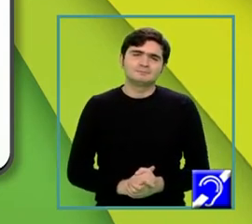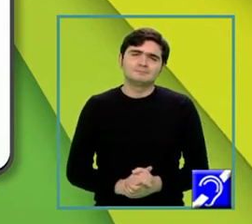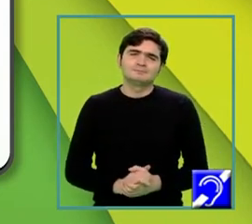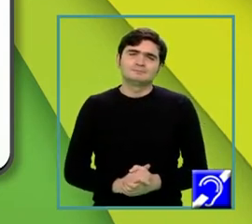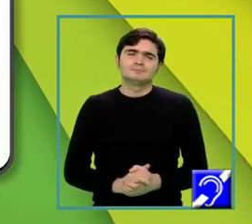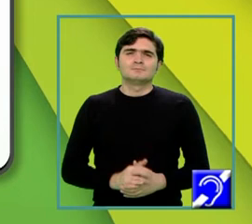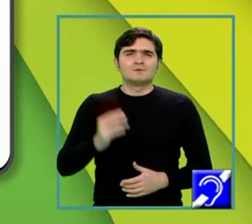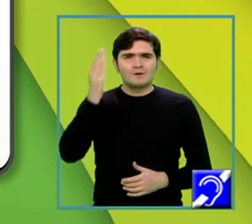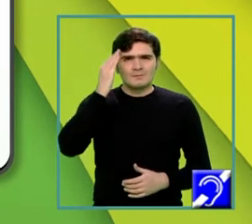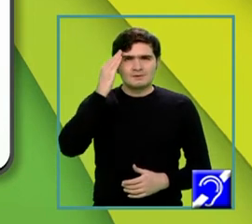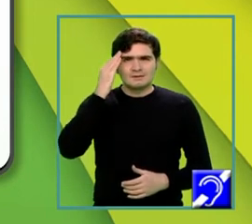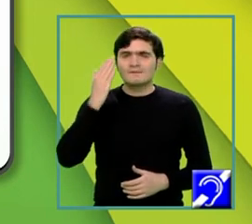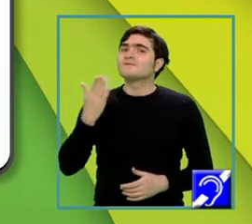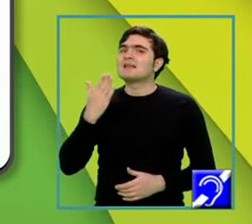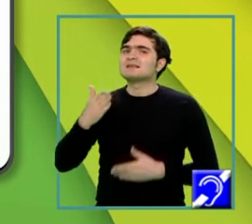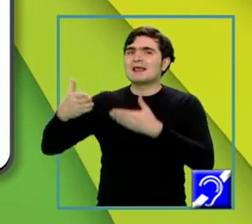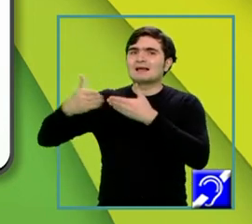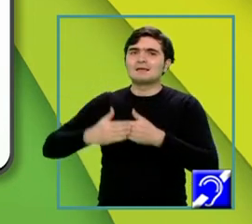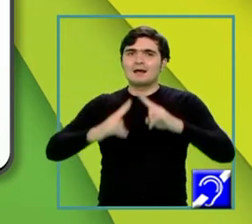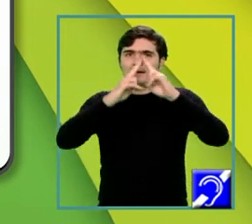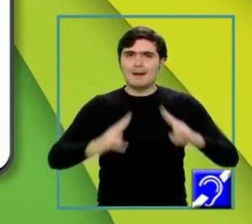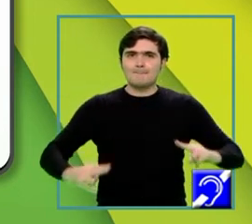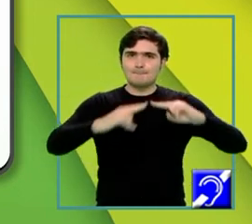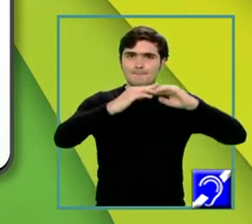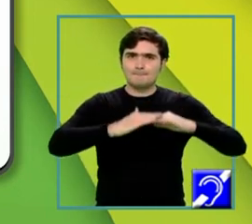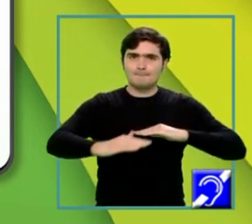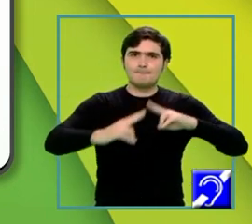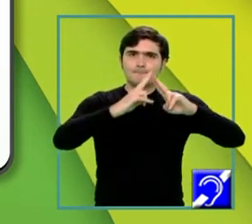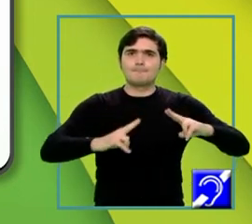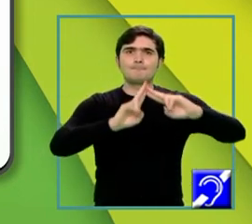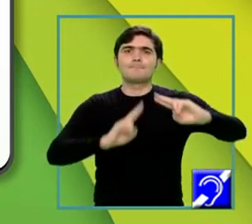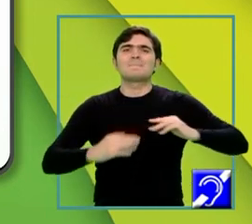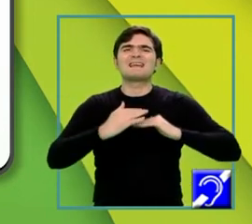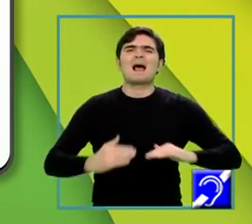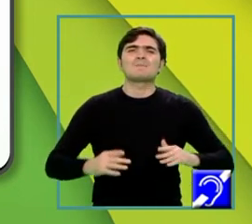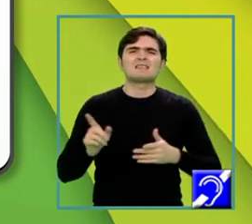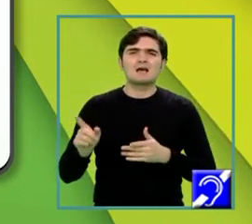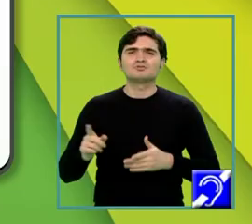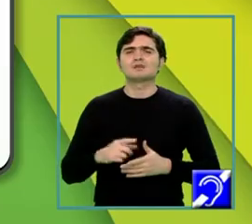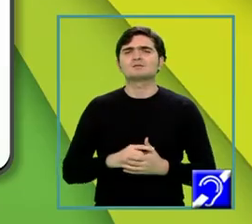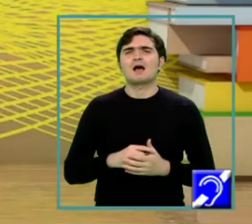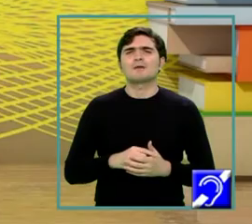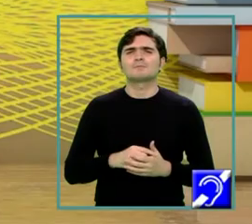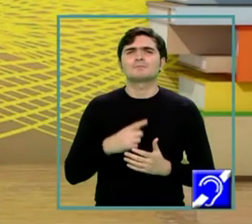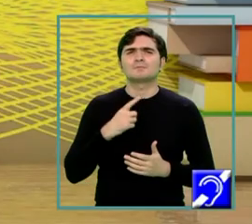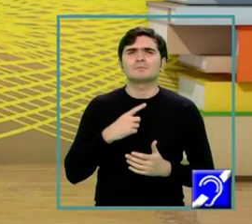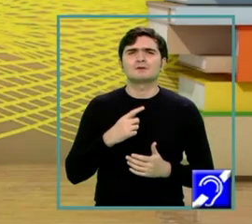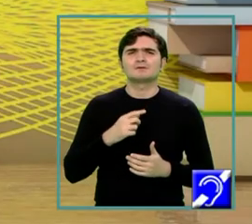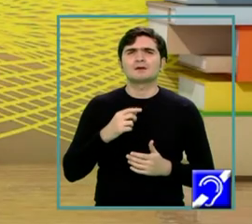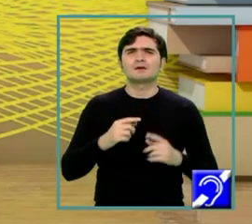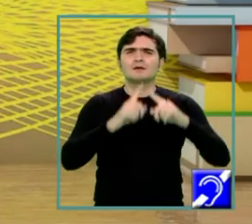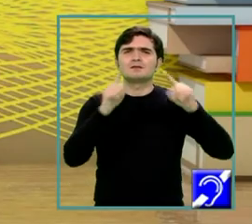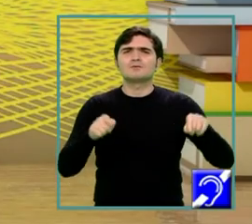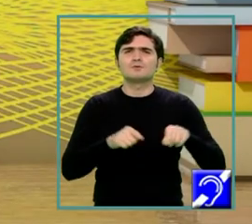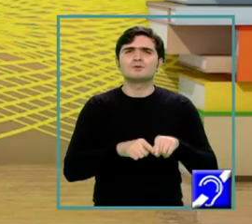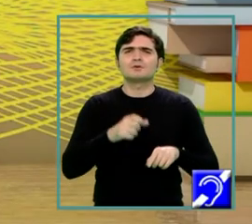Vă amintesc că fețele laterale la o piramidă regulată, indiferent că este triunghi echilateral pătrat sau hexagon regulat, sunt triunghii isoscele